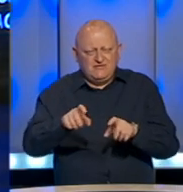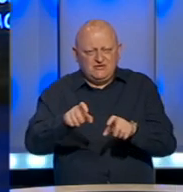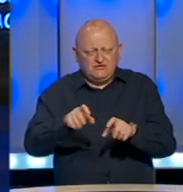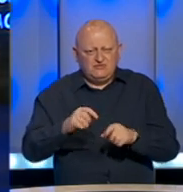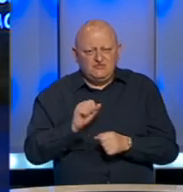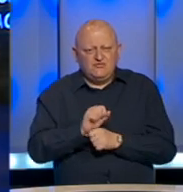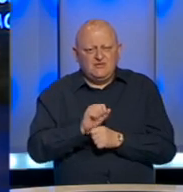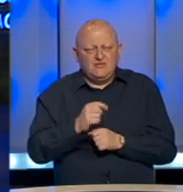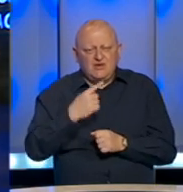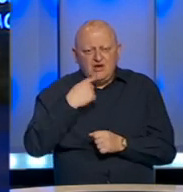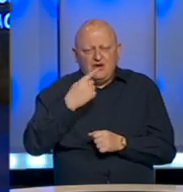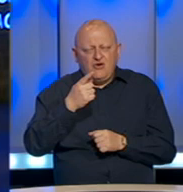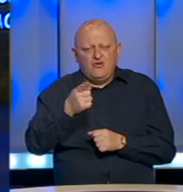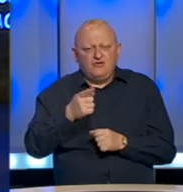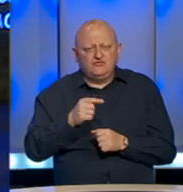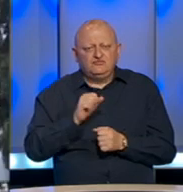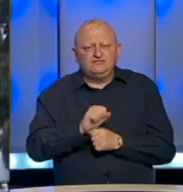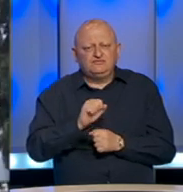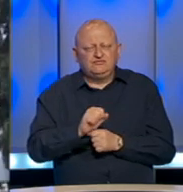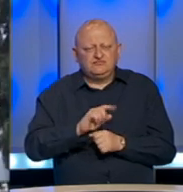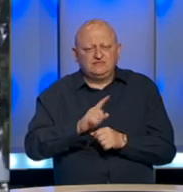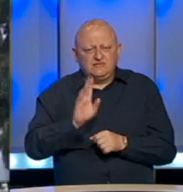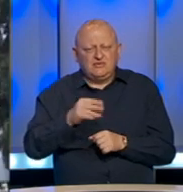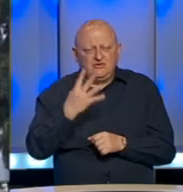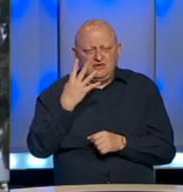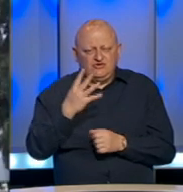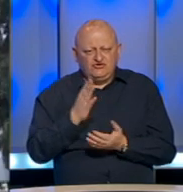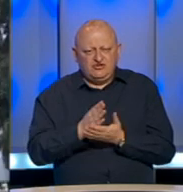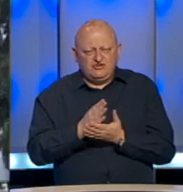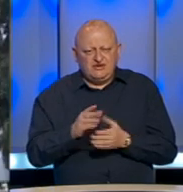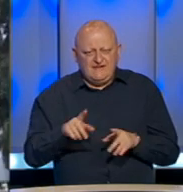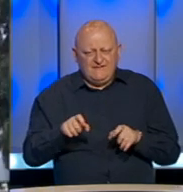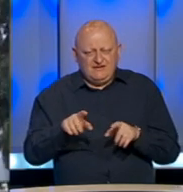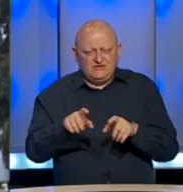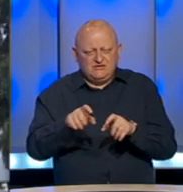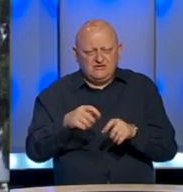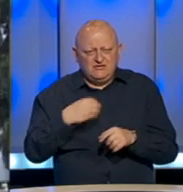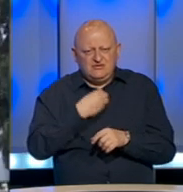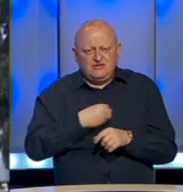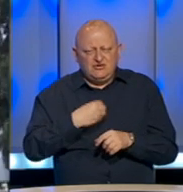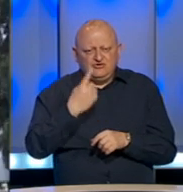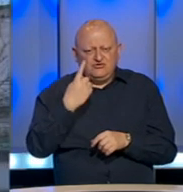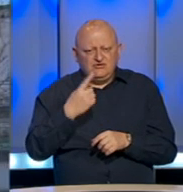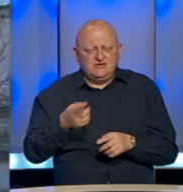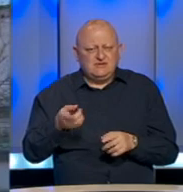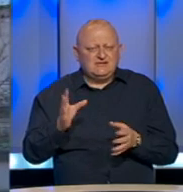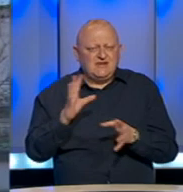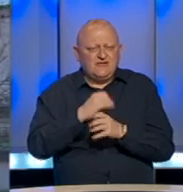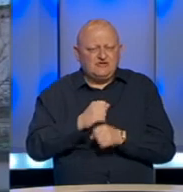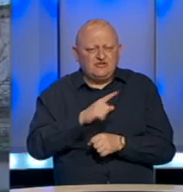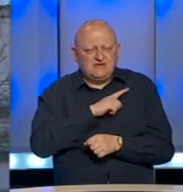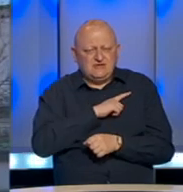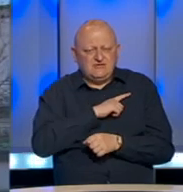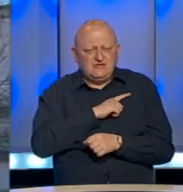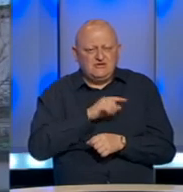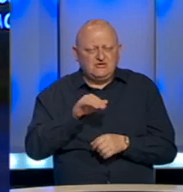u Bihaću. Napominjemo, u Bihaću trenutno imaju četiri slučaja koronavirusa, nažalost, jedan od njih je završio sa smrtnim ishudom.